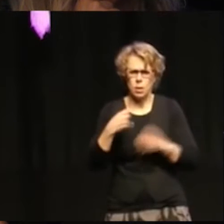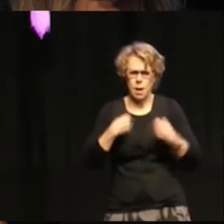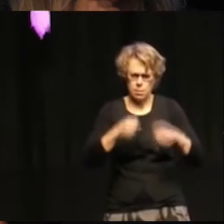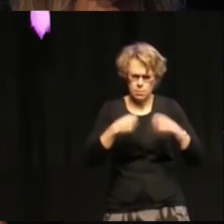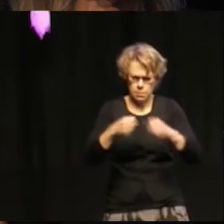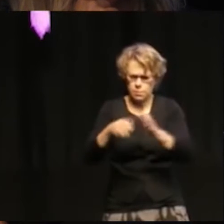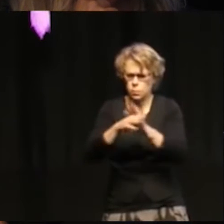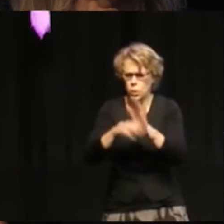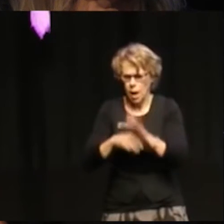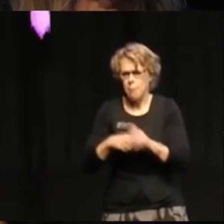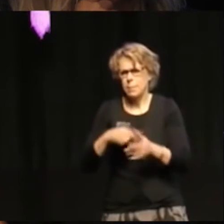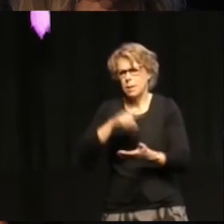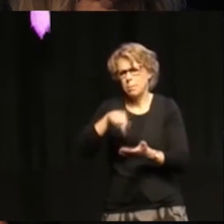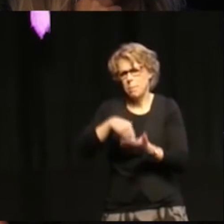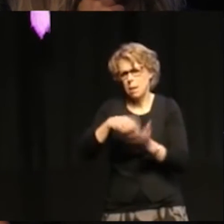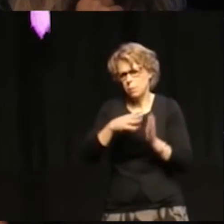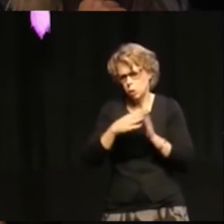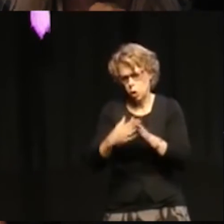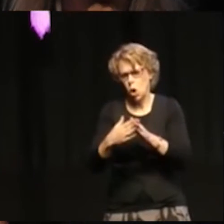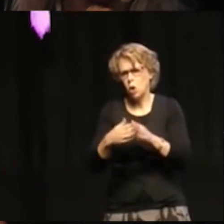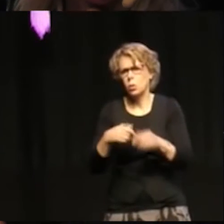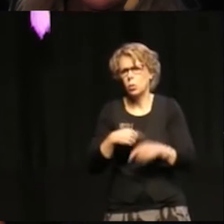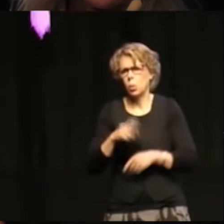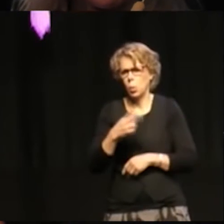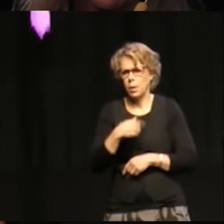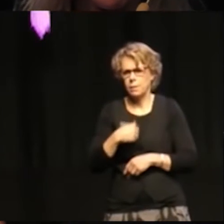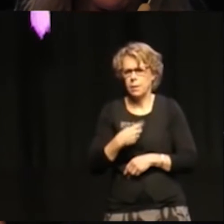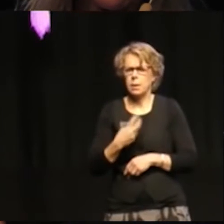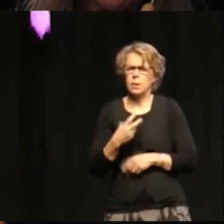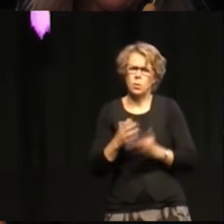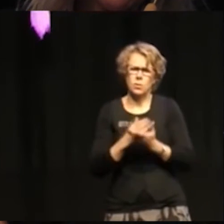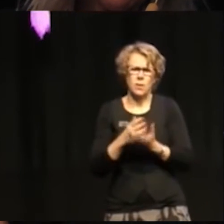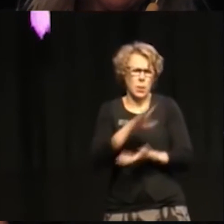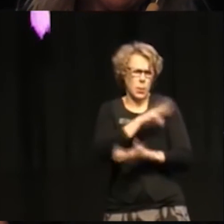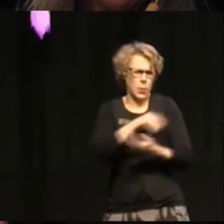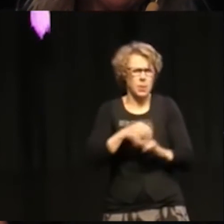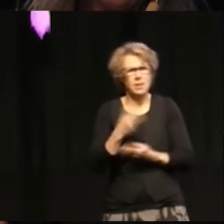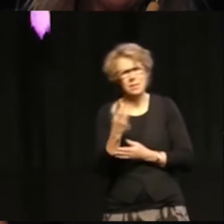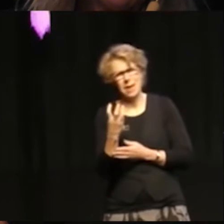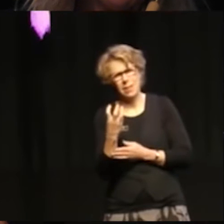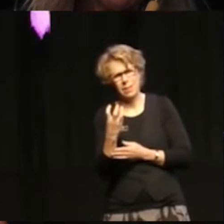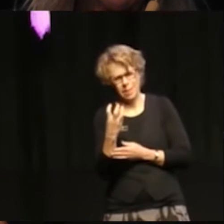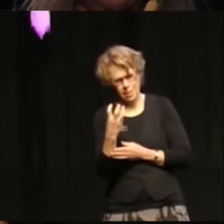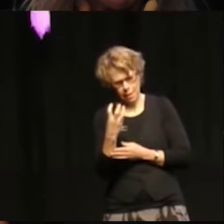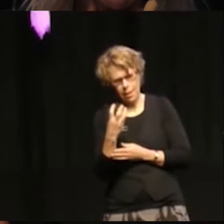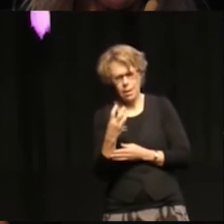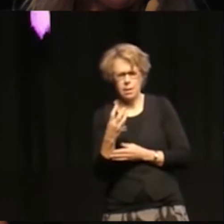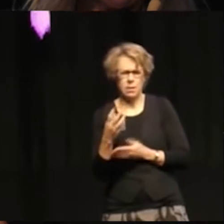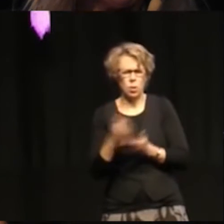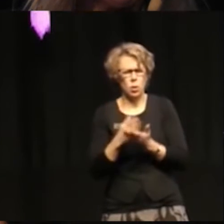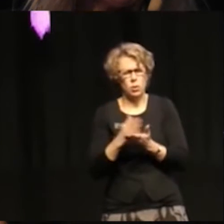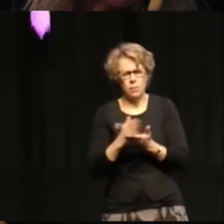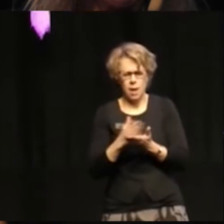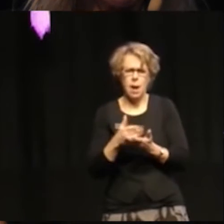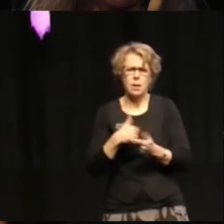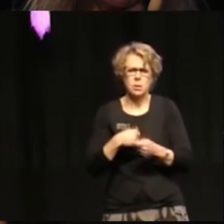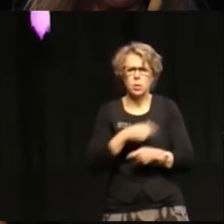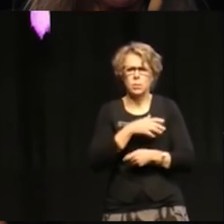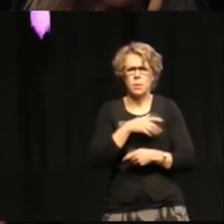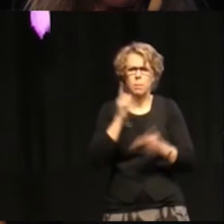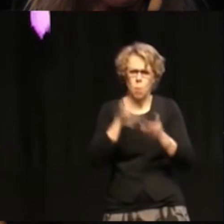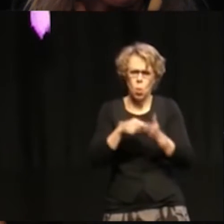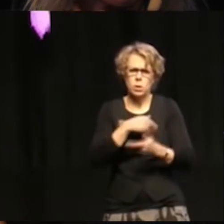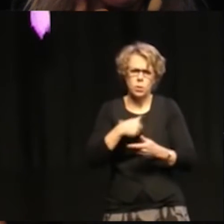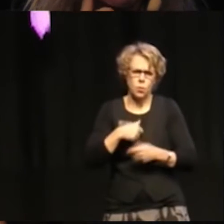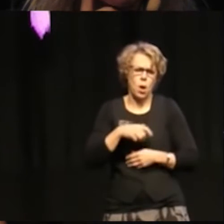ett trettiotal cirka kommunfullmäktigemål som våra nämnder och förvaltningar jobbade